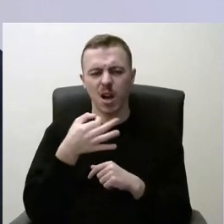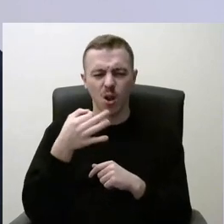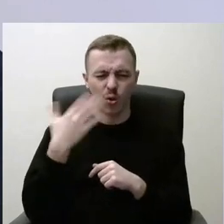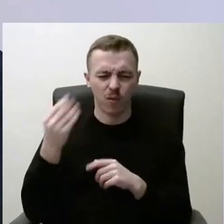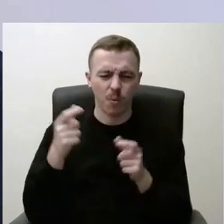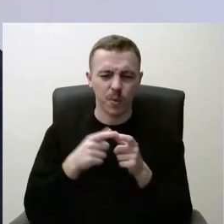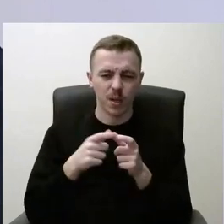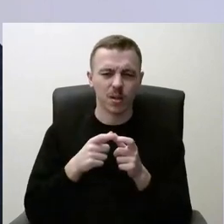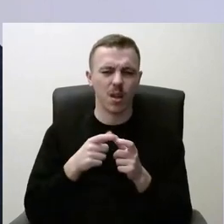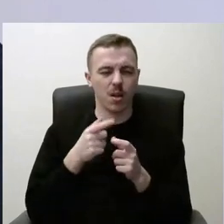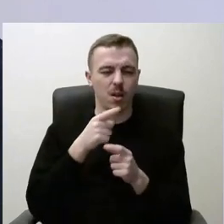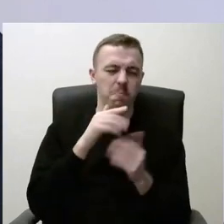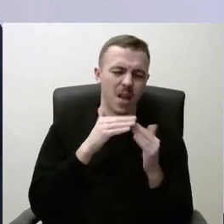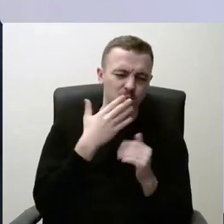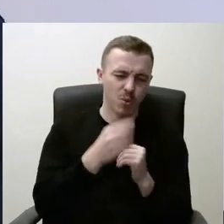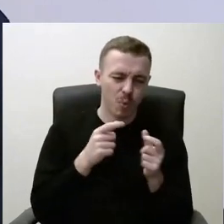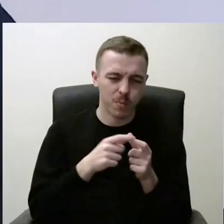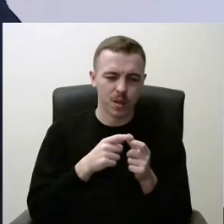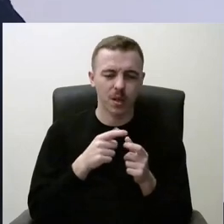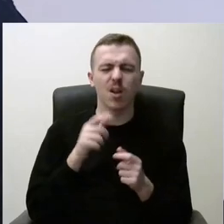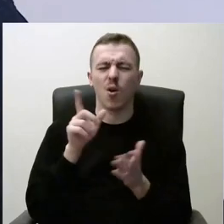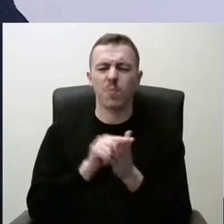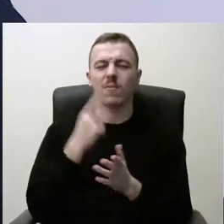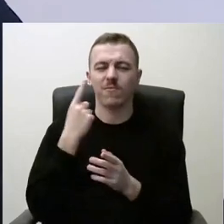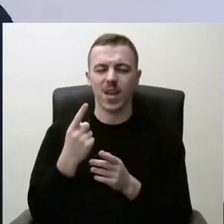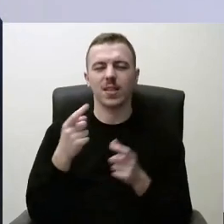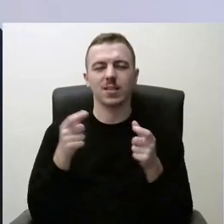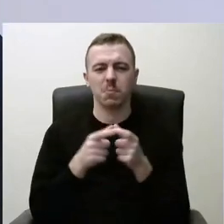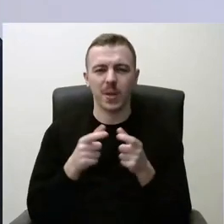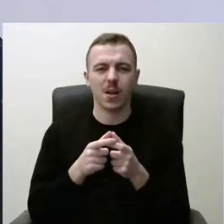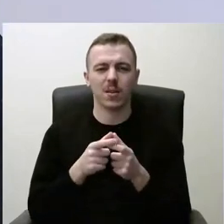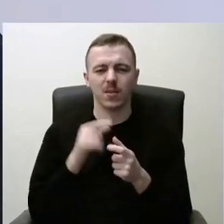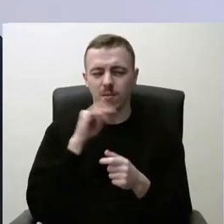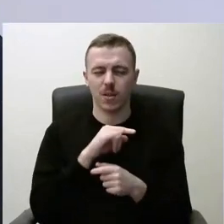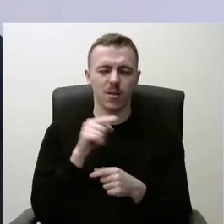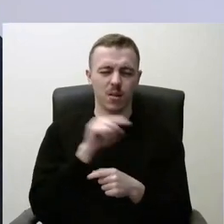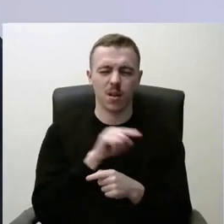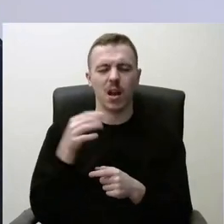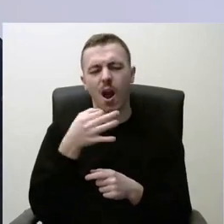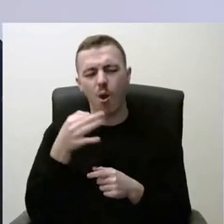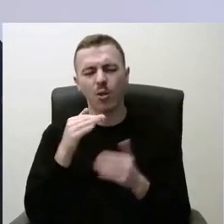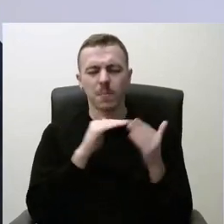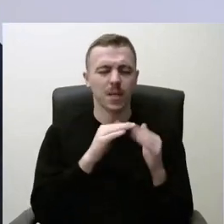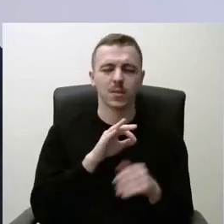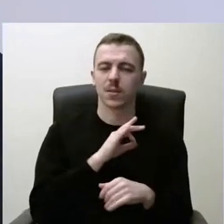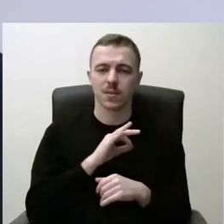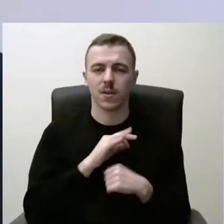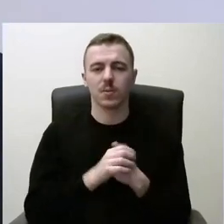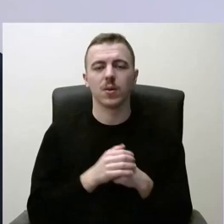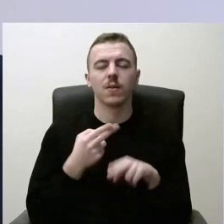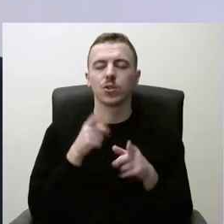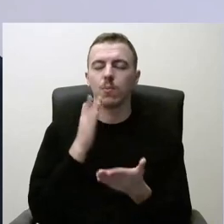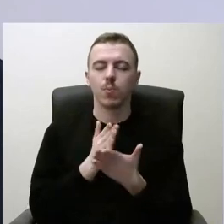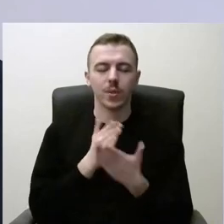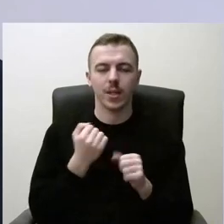Vienas turėtų būti bilietas Kauno miesto, Kauno rajono ir tu galėtum važinėti su transportu. Tai šitą būtinai reikia